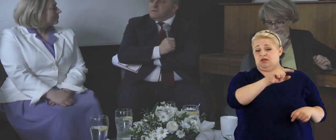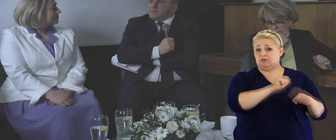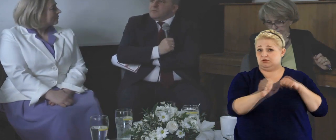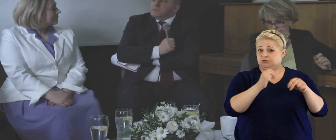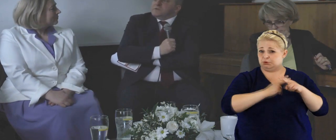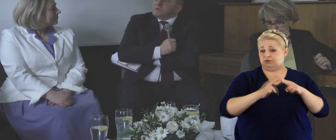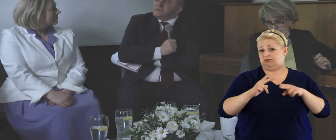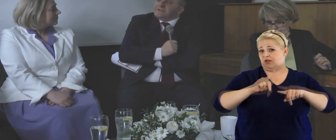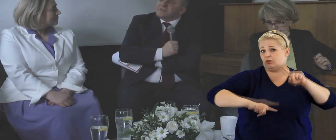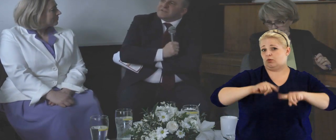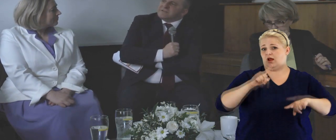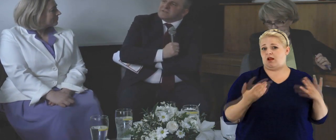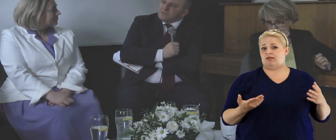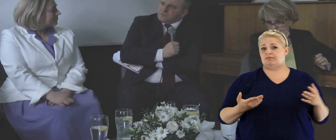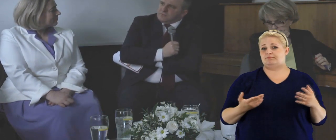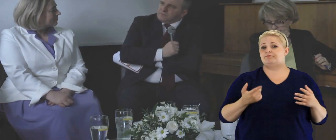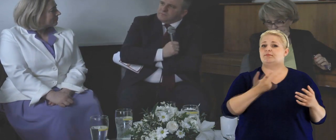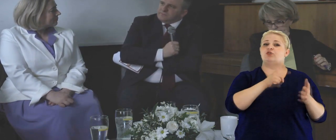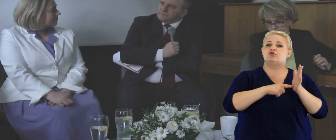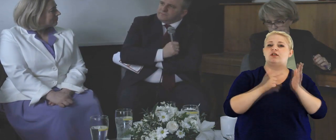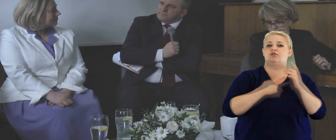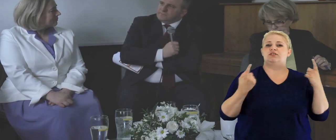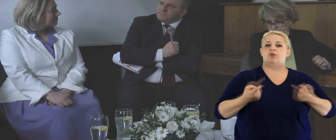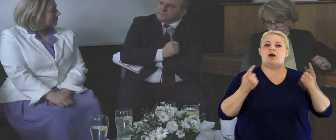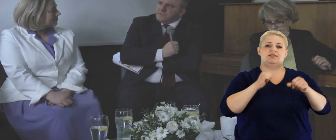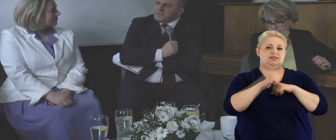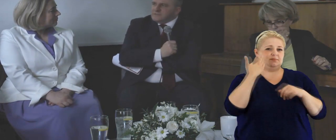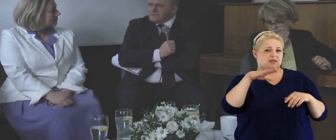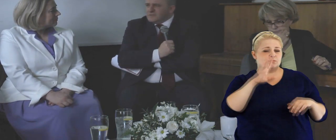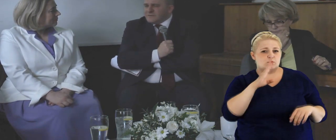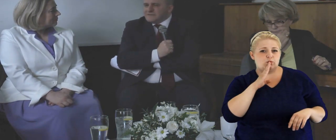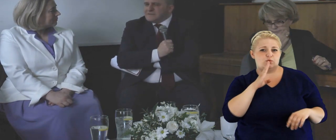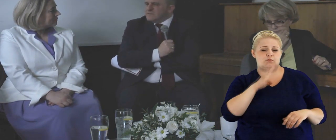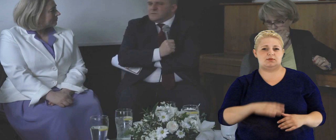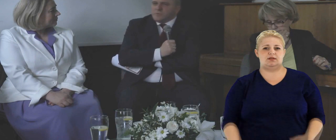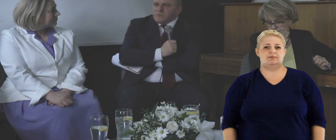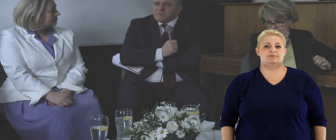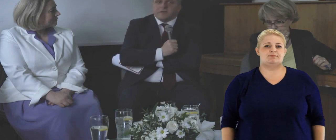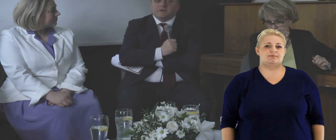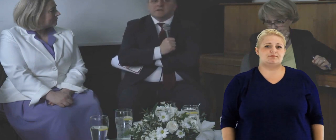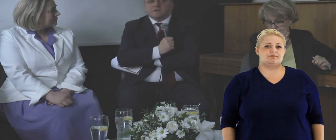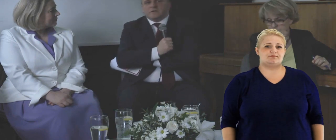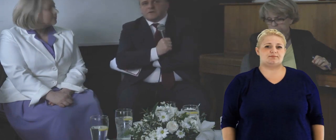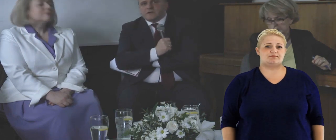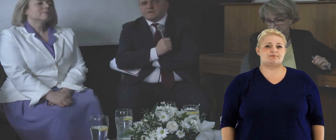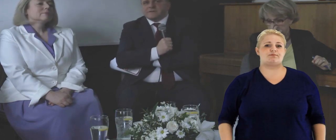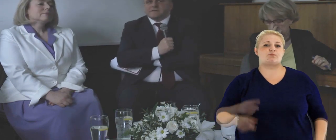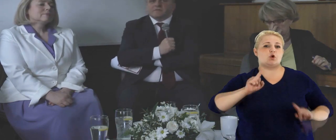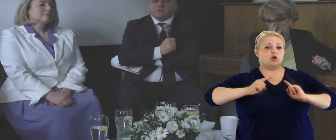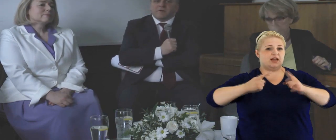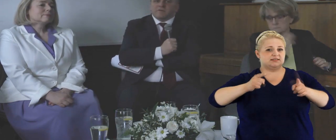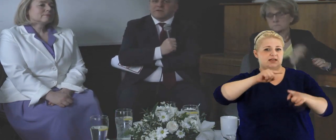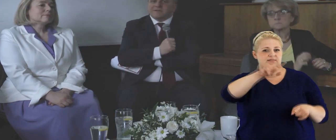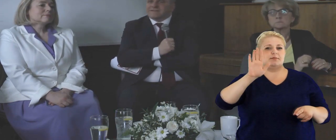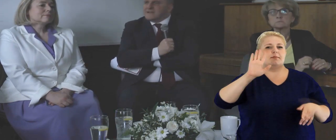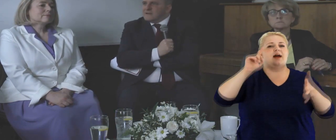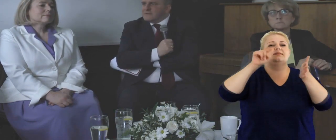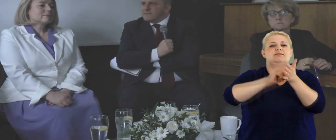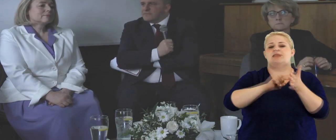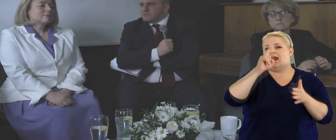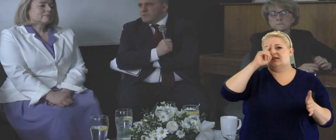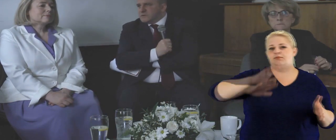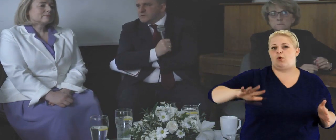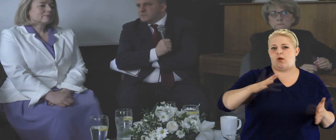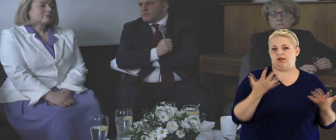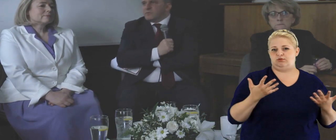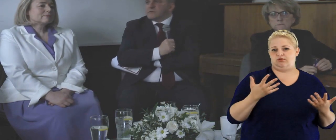i jakby uznać, że on jest taki czysty z natury. A często sytuacja jest bardzo podobna. Organizacje, które mają jakieś cele